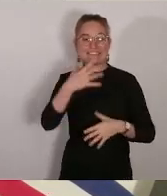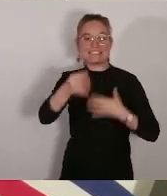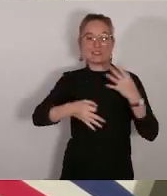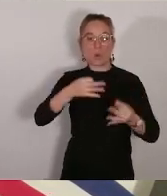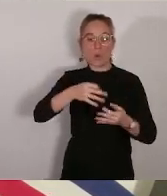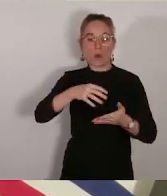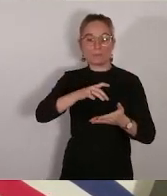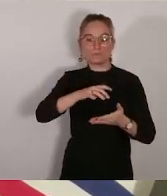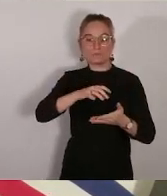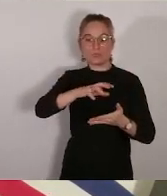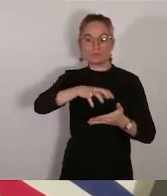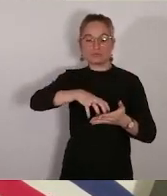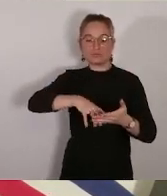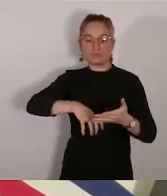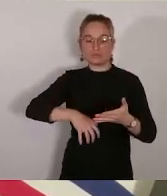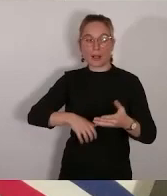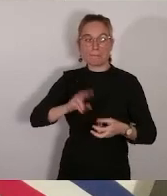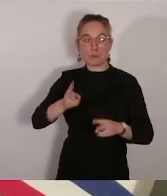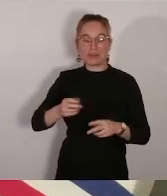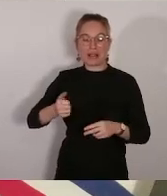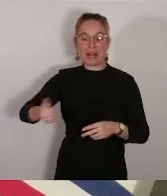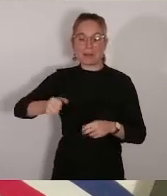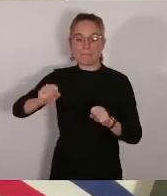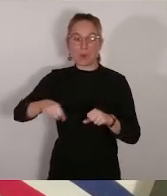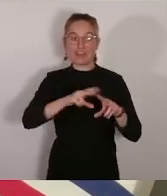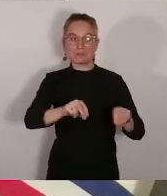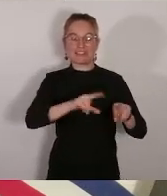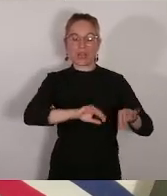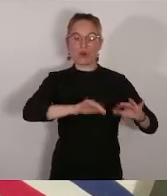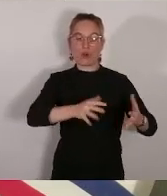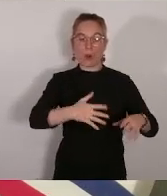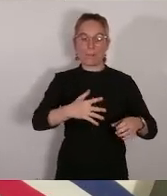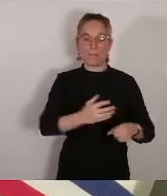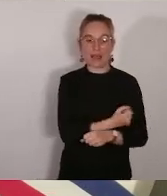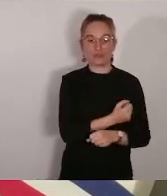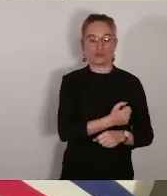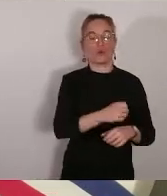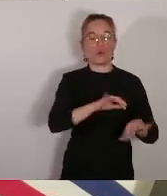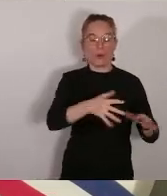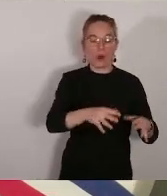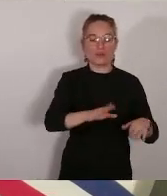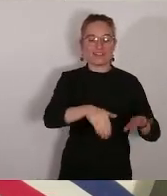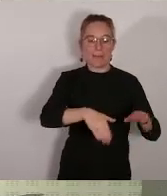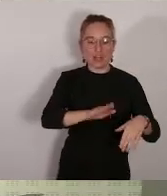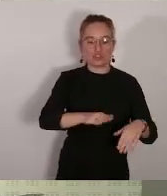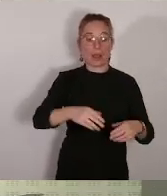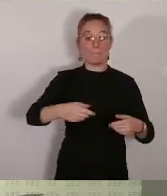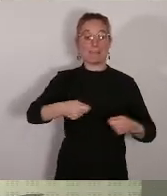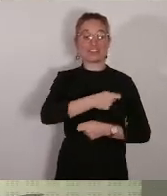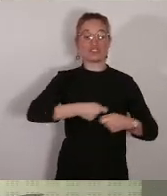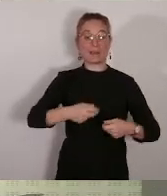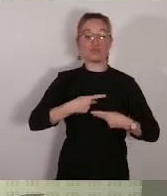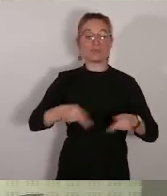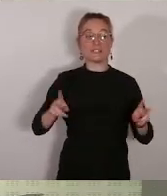expliquerez comment marche un marché public je prends les avis y a-t-il des contres